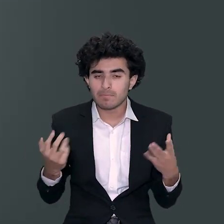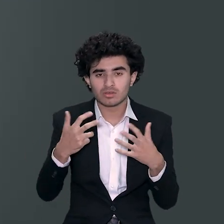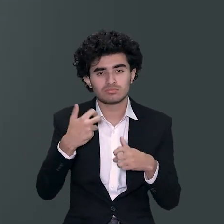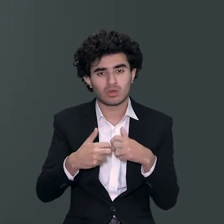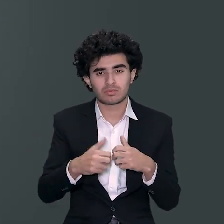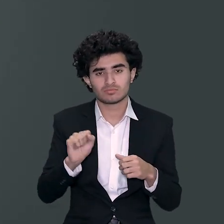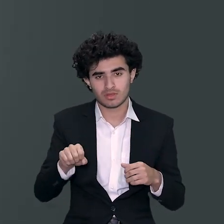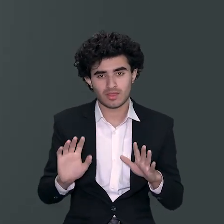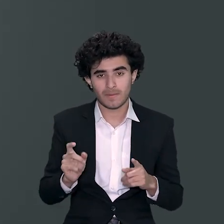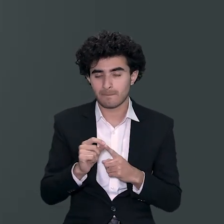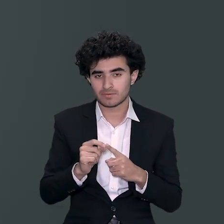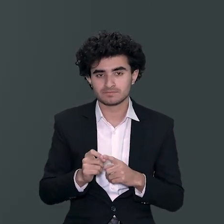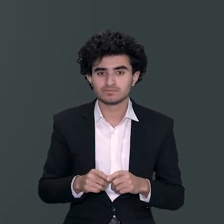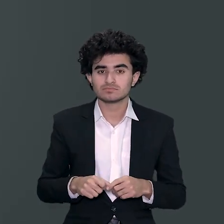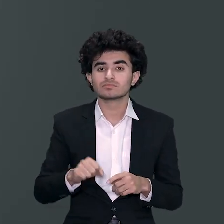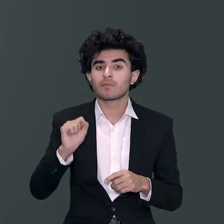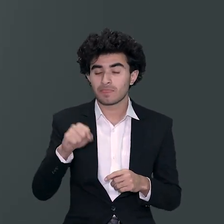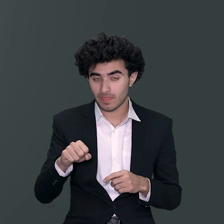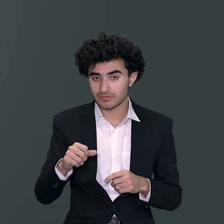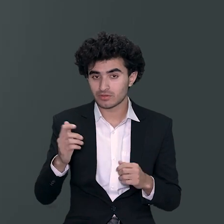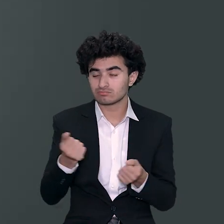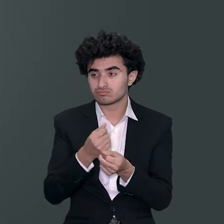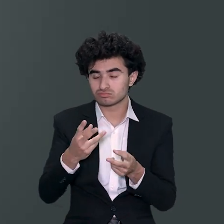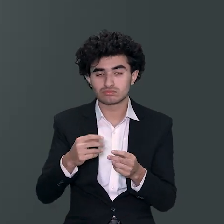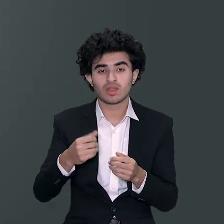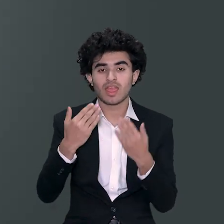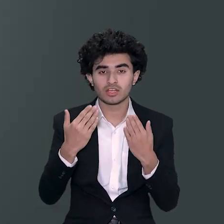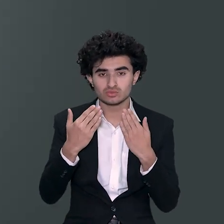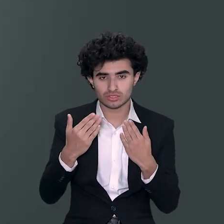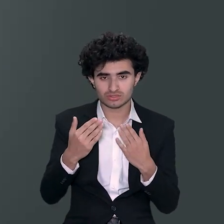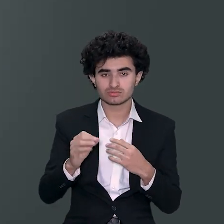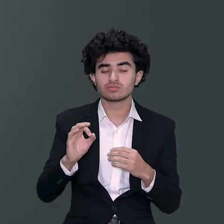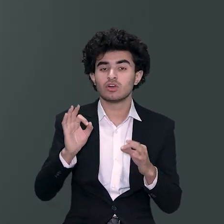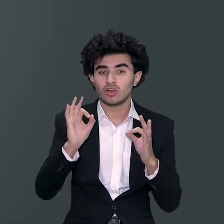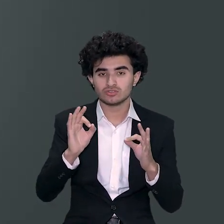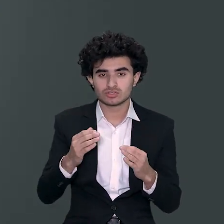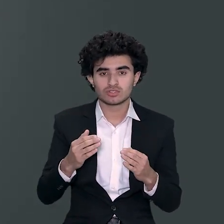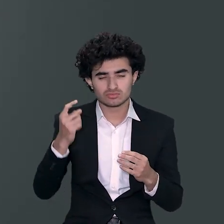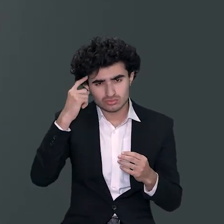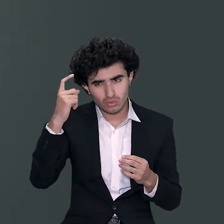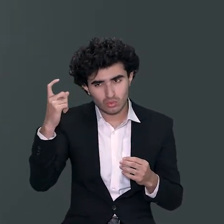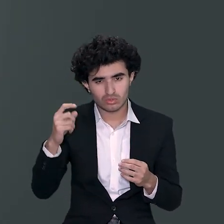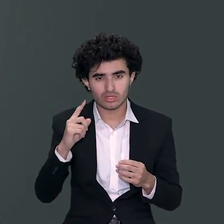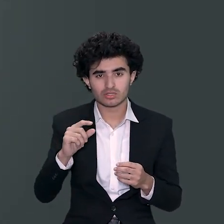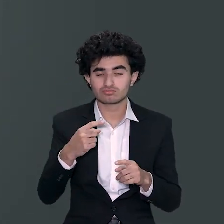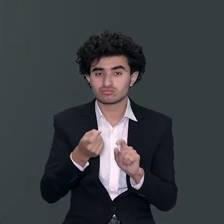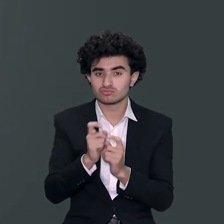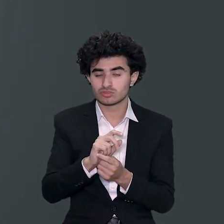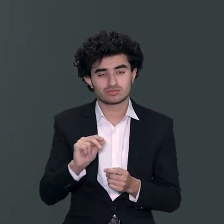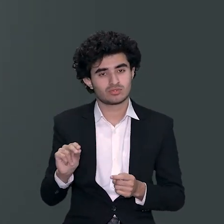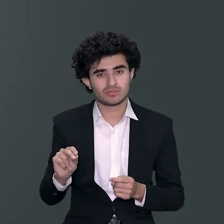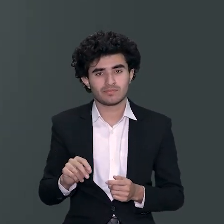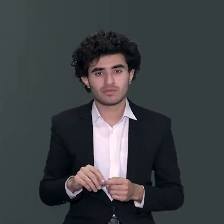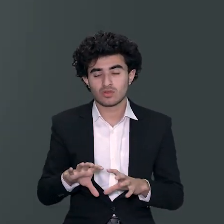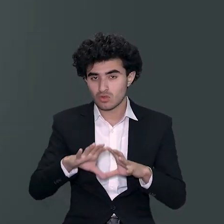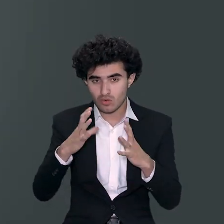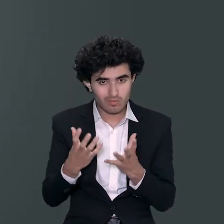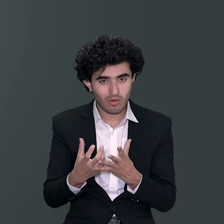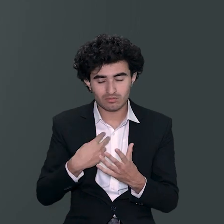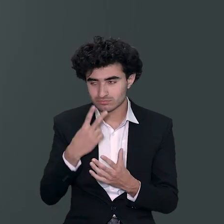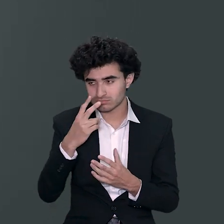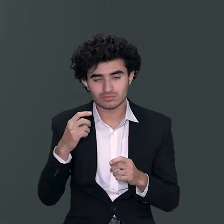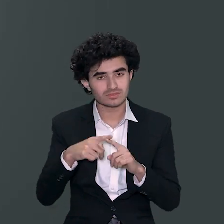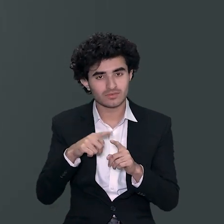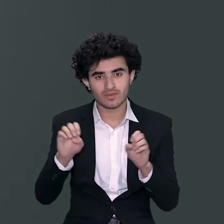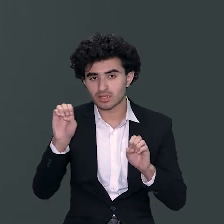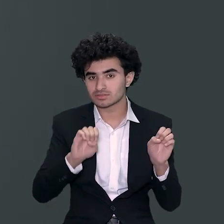مشکل سے گزر رہا ہے کوئی چیز ایسی نہیں ہے جو ایک اچھی ایجوکیشن جو اچھی سوچ نہ چینج